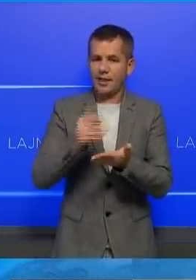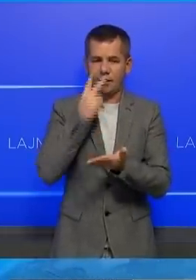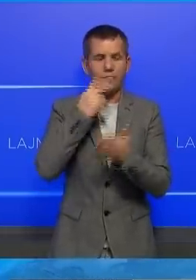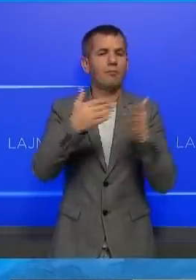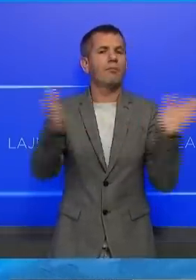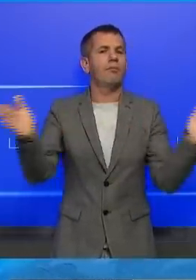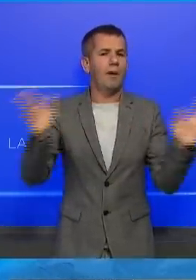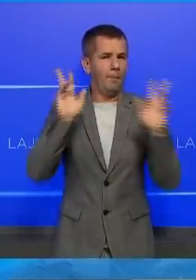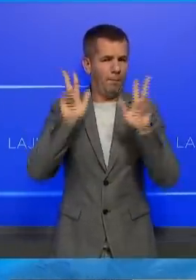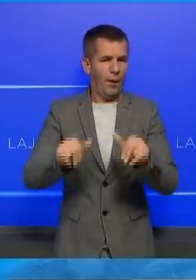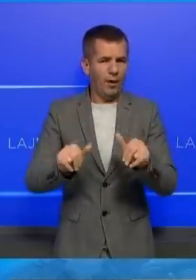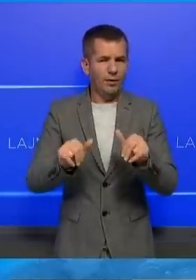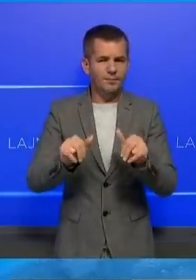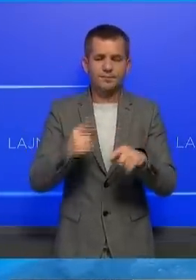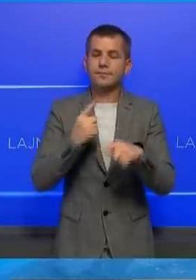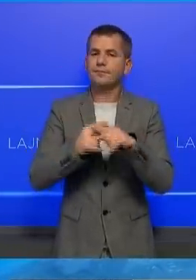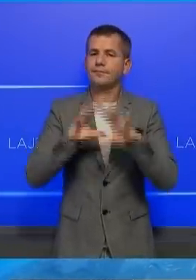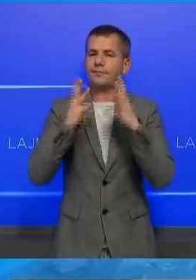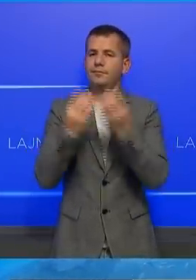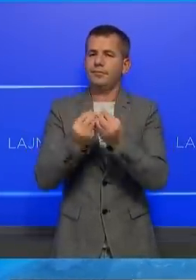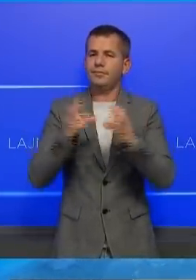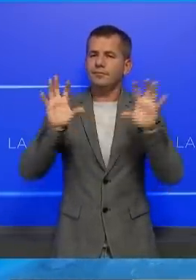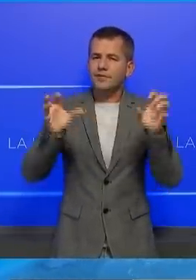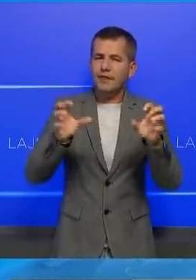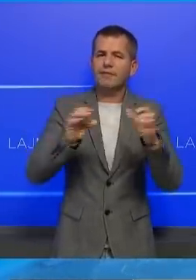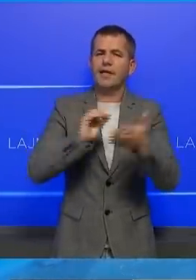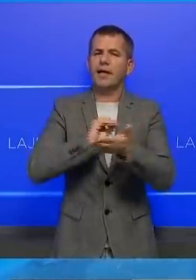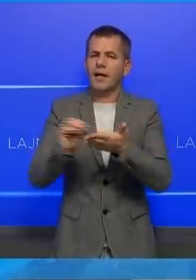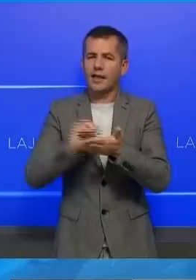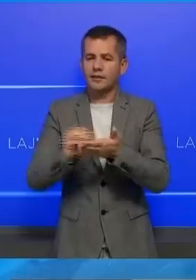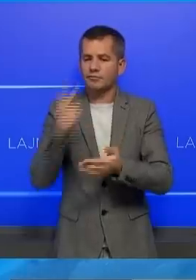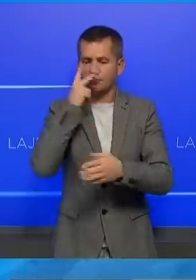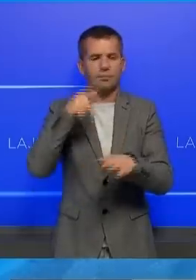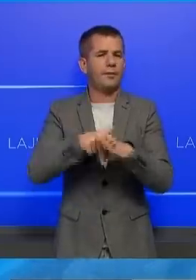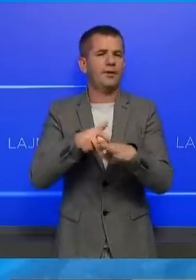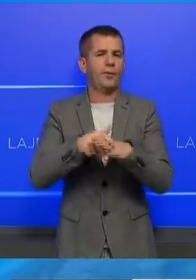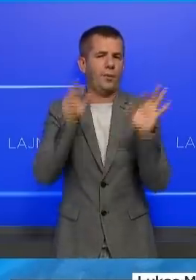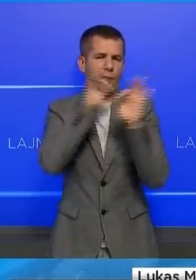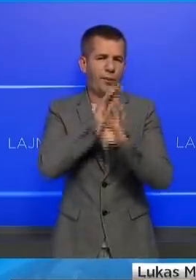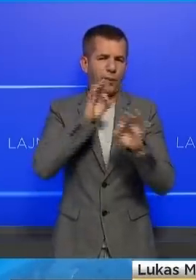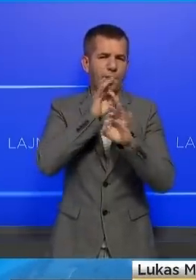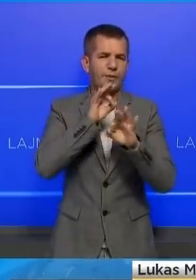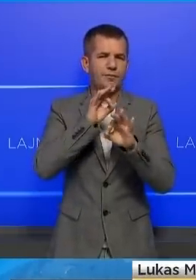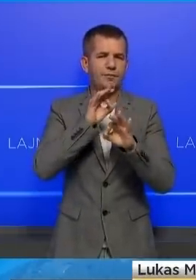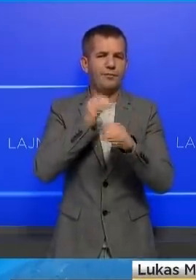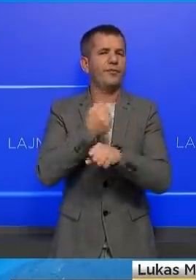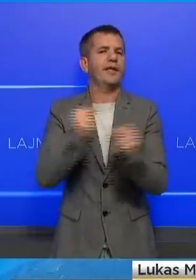pluralist dhe medjati kanë mbuluar lirëshëm zgjedeve të papenguara në aktivitetin e tyre.